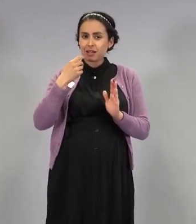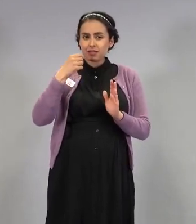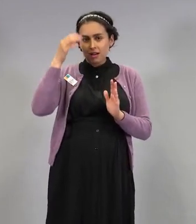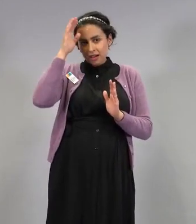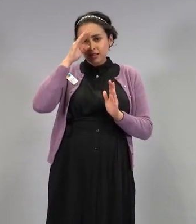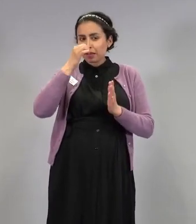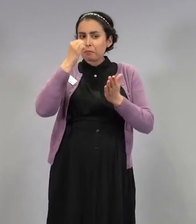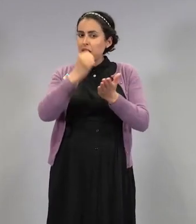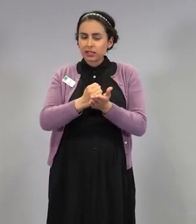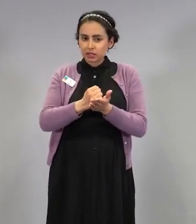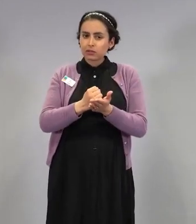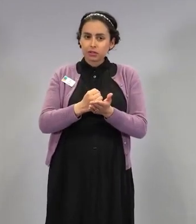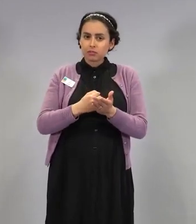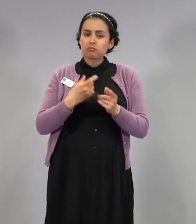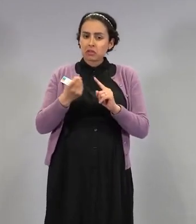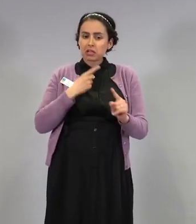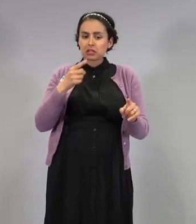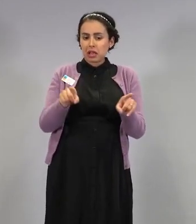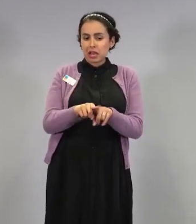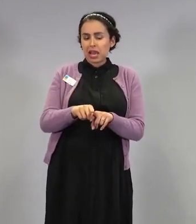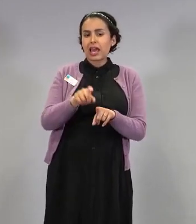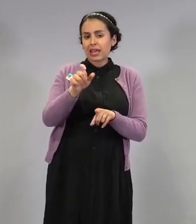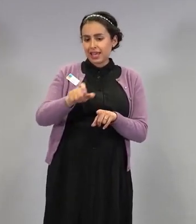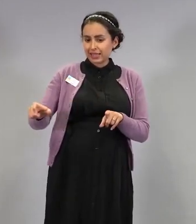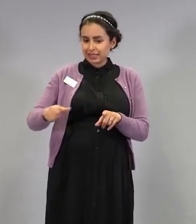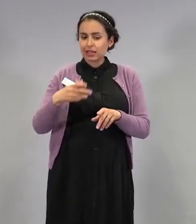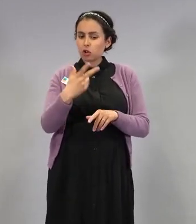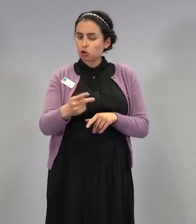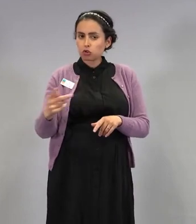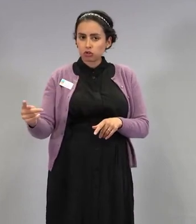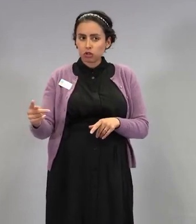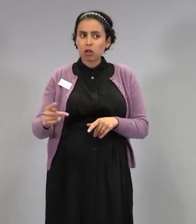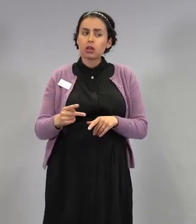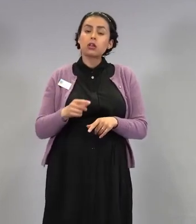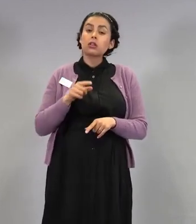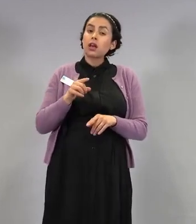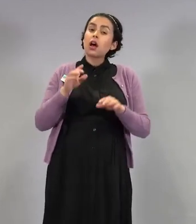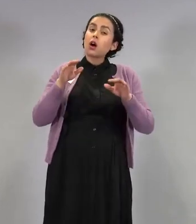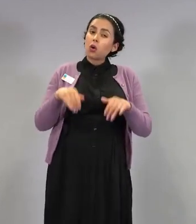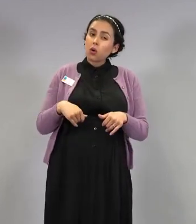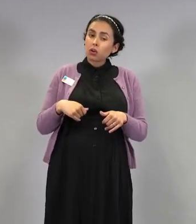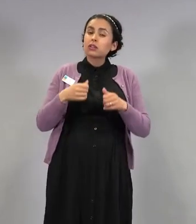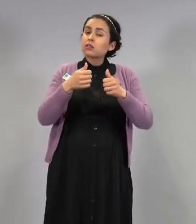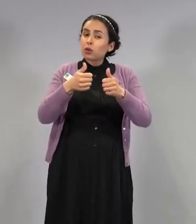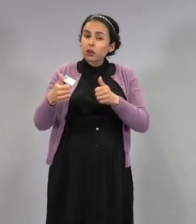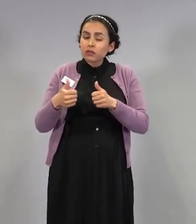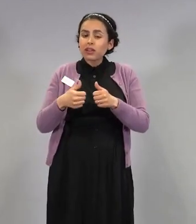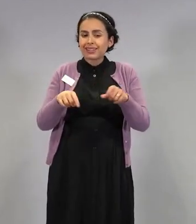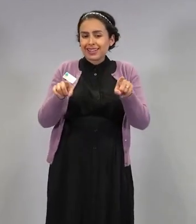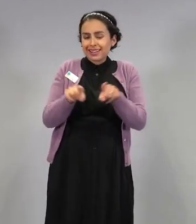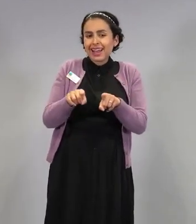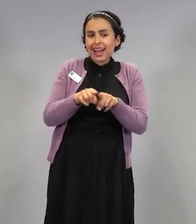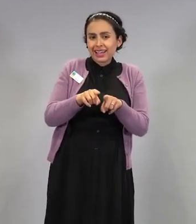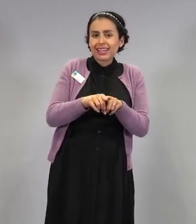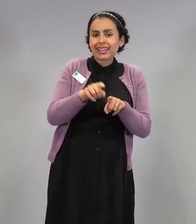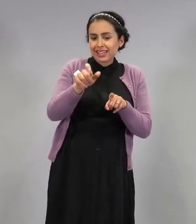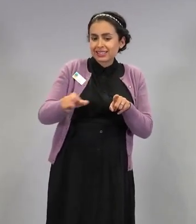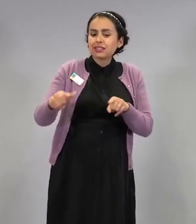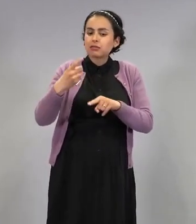kysytään ja ilmeisesti se on ollut yksi toivetila, mikä meillä on myös ollut, että olisi menty niihin lähipiirirokotuksiin.